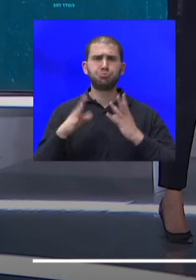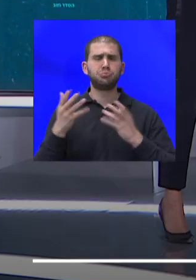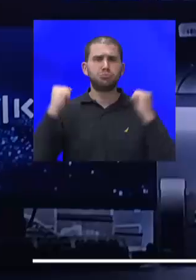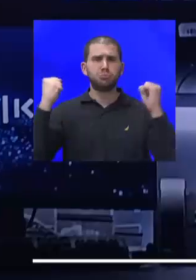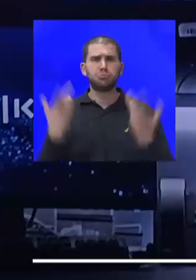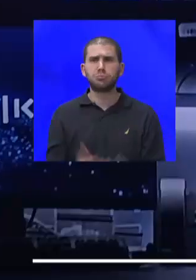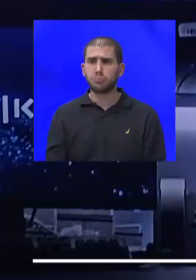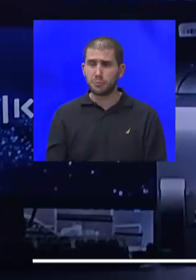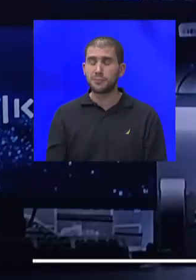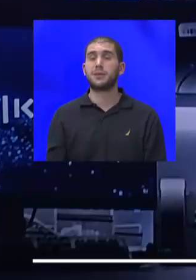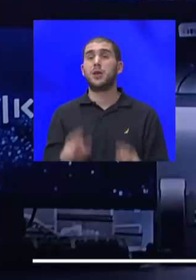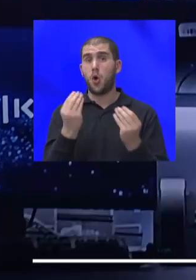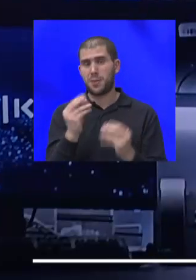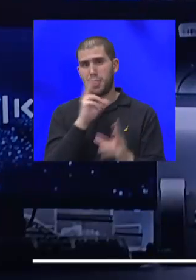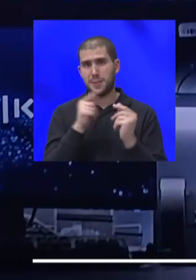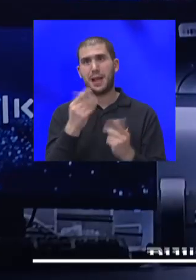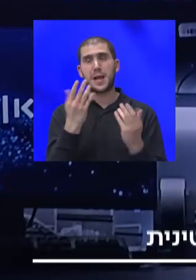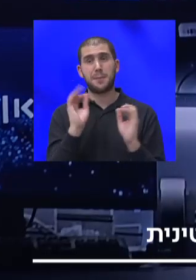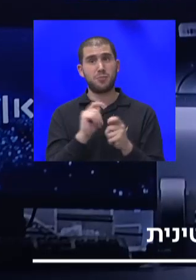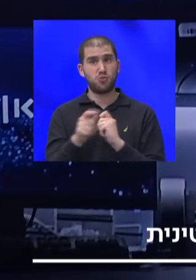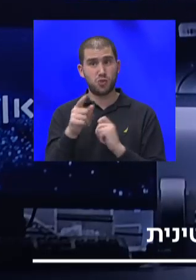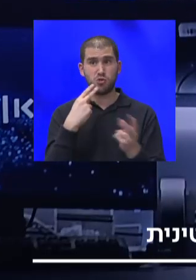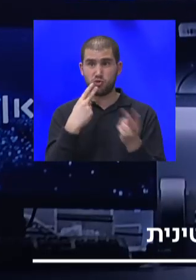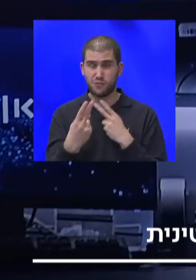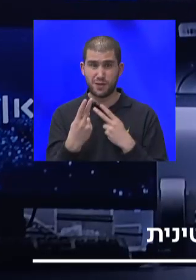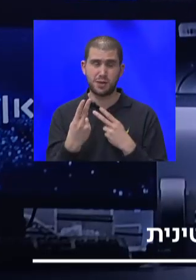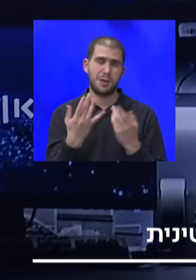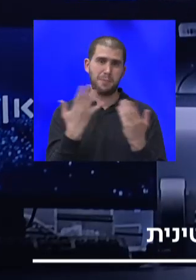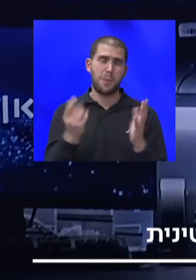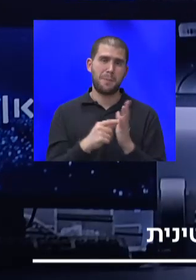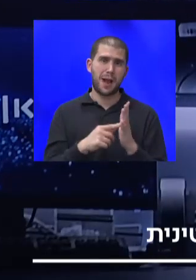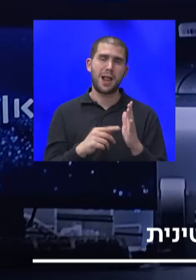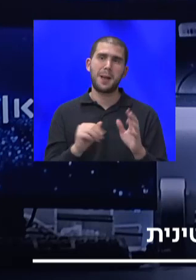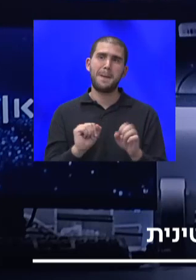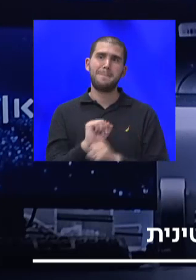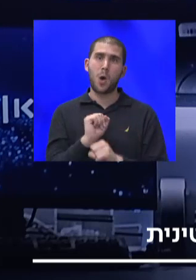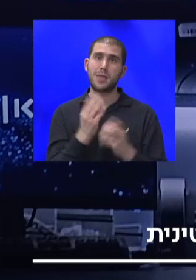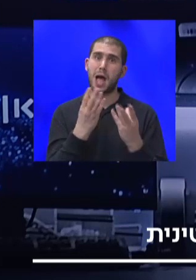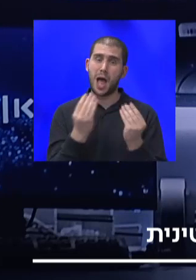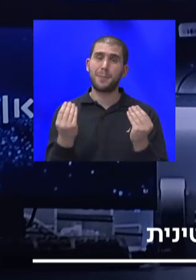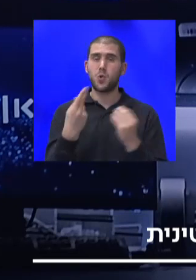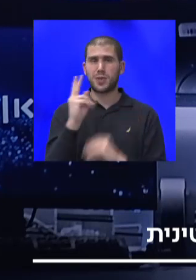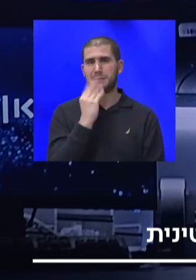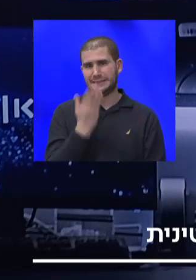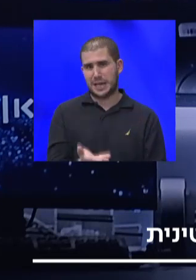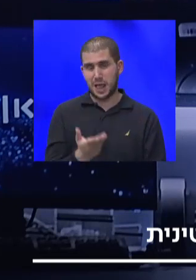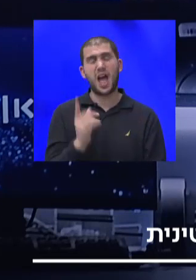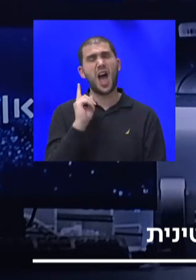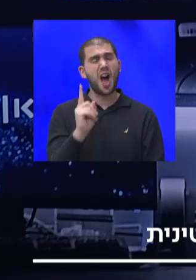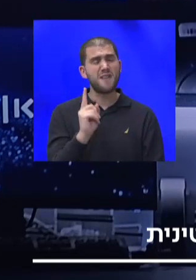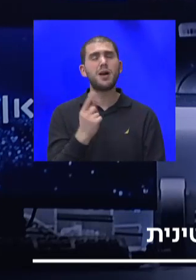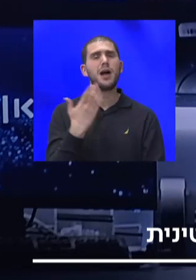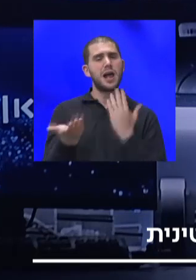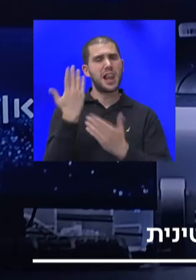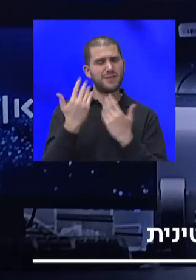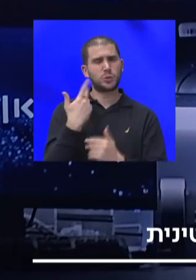נגיע לזה, ולכמה הם משלמים שהתשובה היא מין הסתם בגלל המחאות האלה, הרבה, הרבה יותר מישראלים. אבל לפני זה, אני רוצה באמת להתחיל ולדבר על